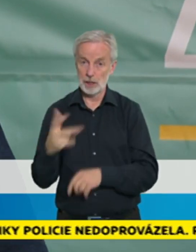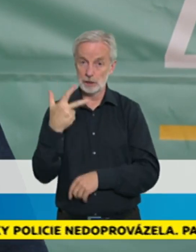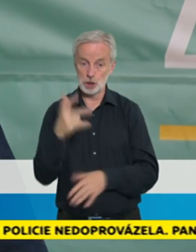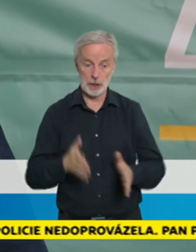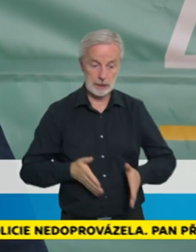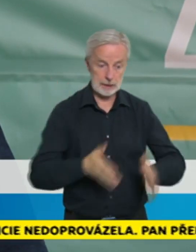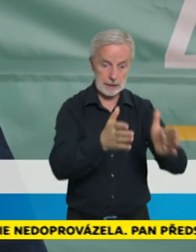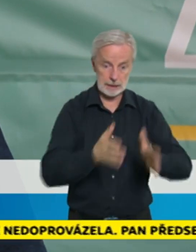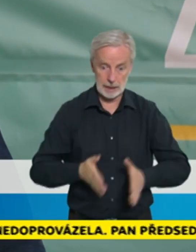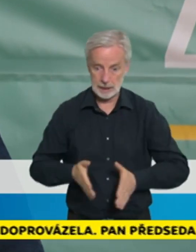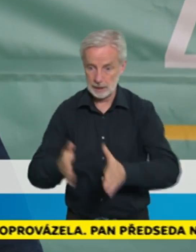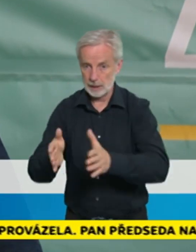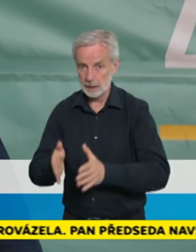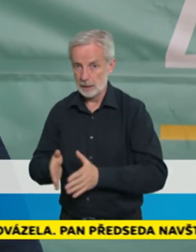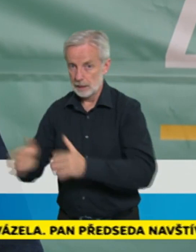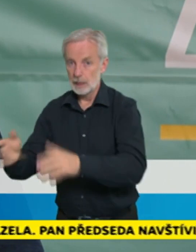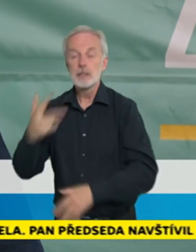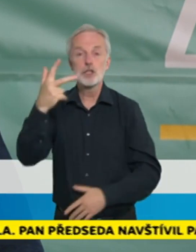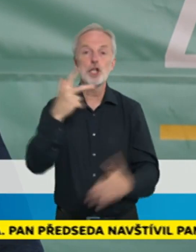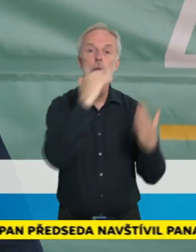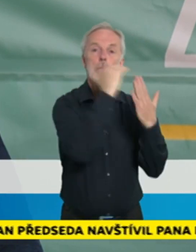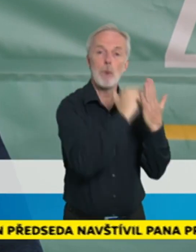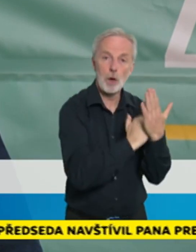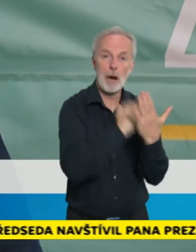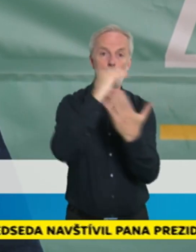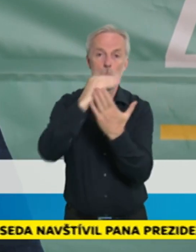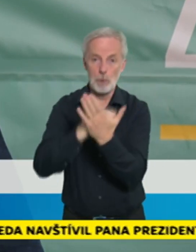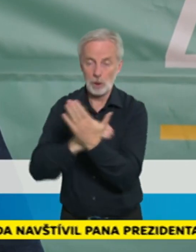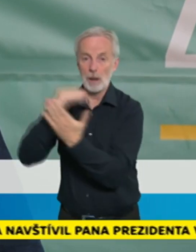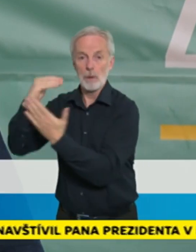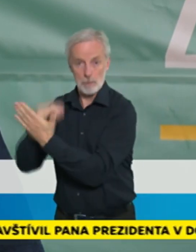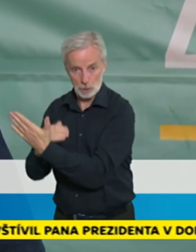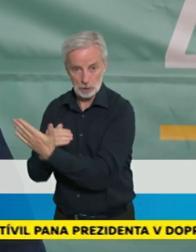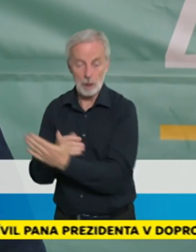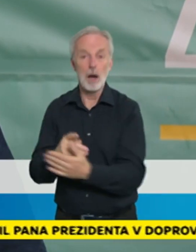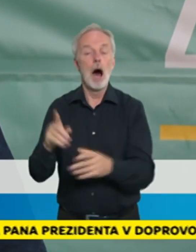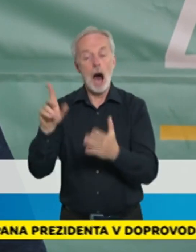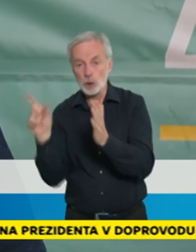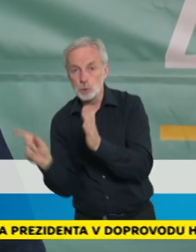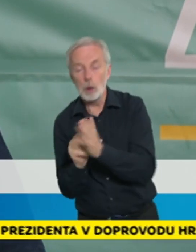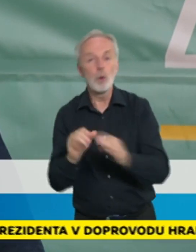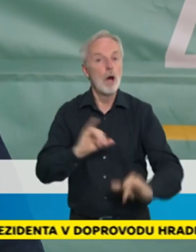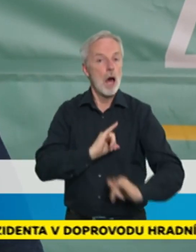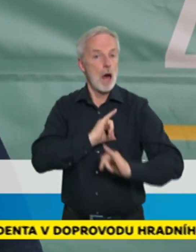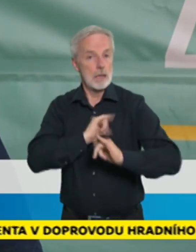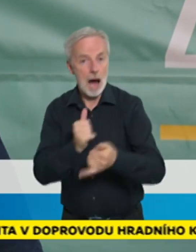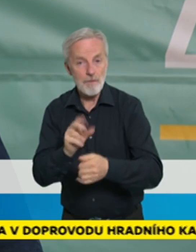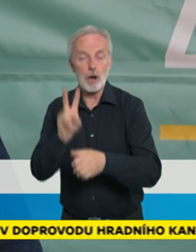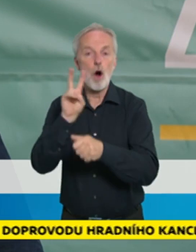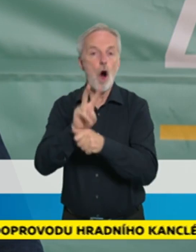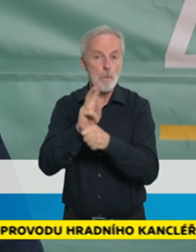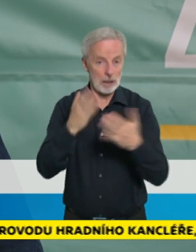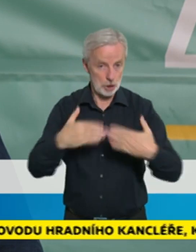útvaru hlavního hygienika zpracovali návrh opatření. A vidíte, že se